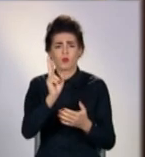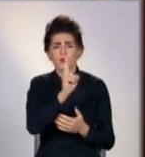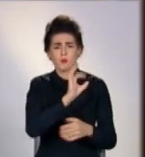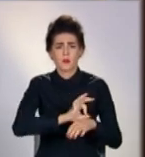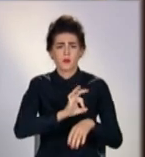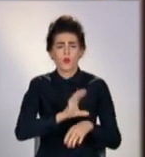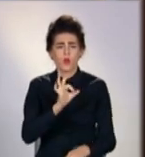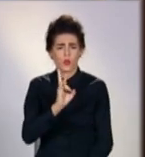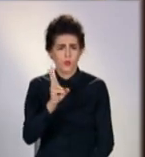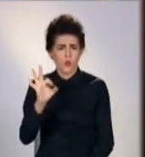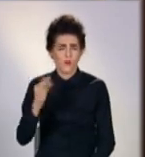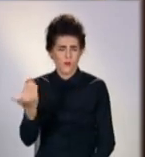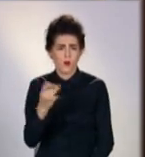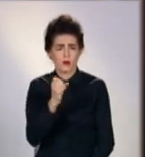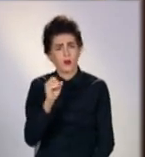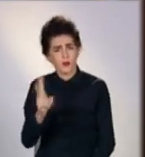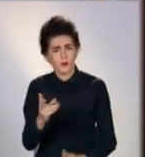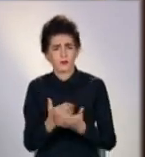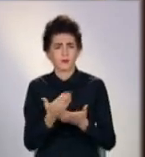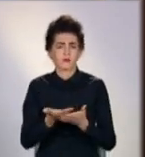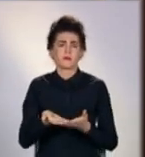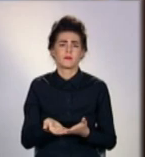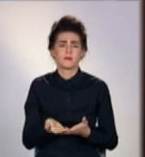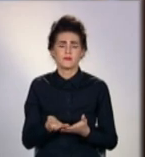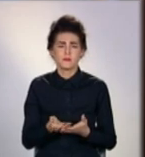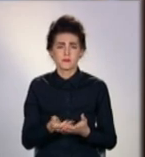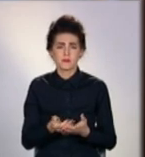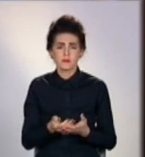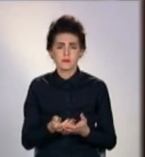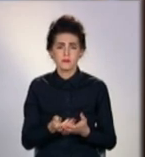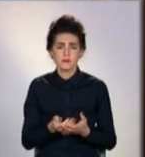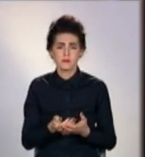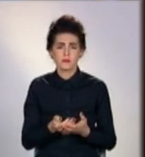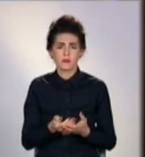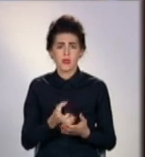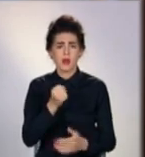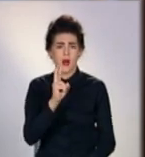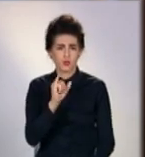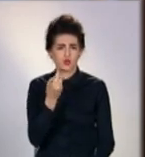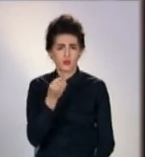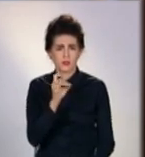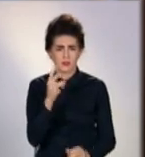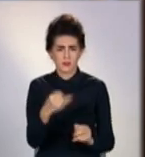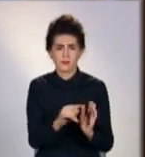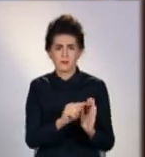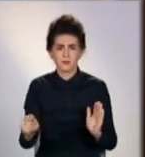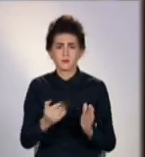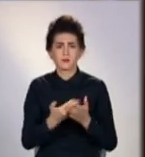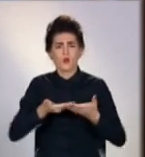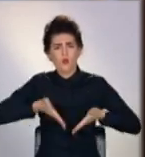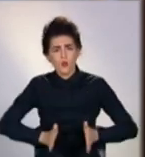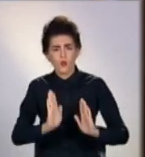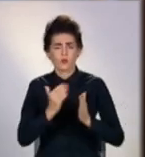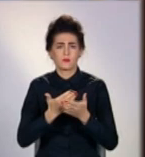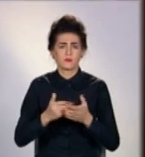онкологічними заболіваннями, це акушерський період, це пологи,